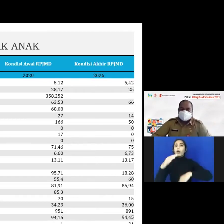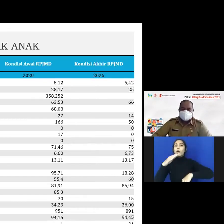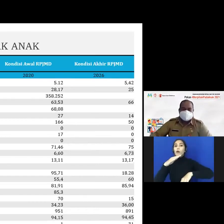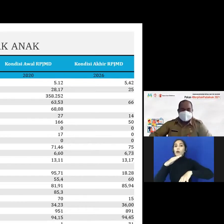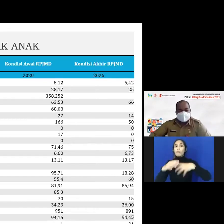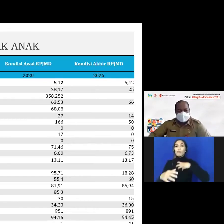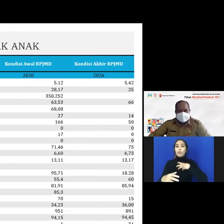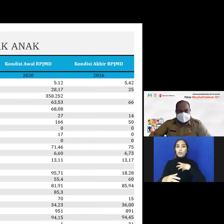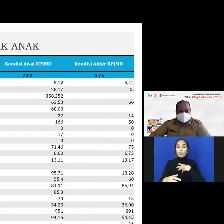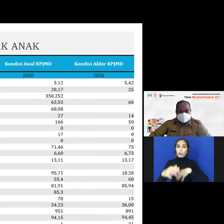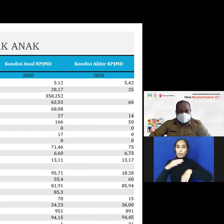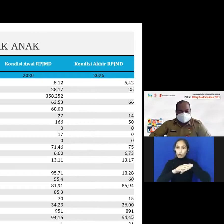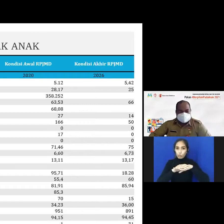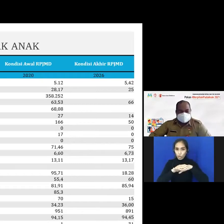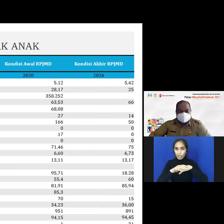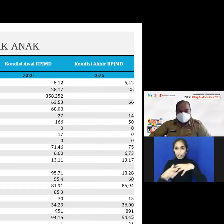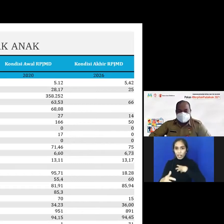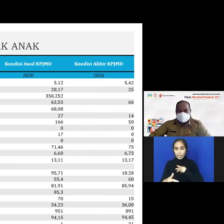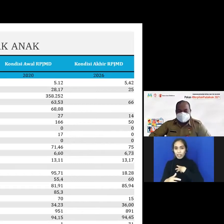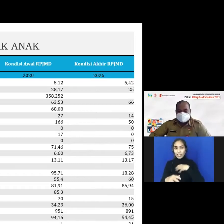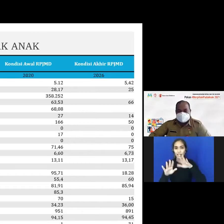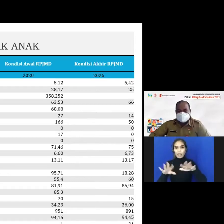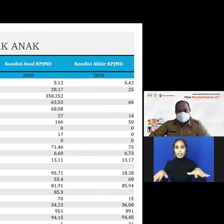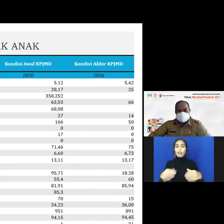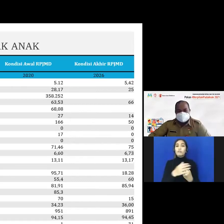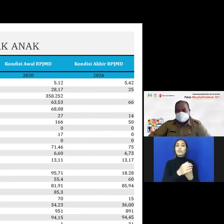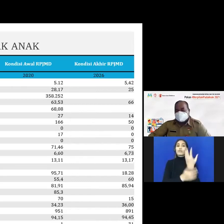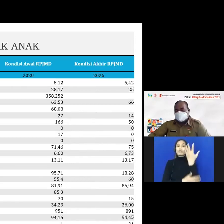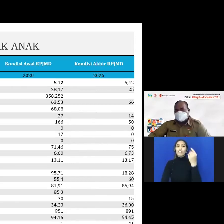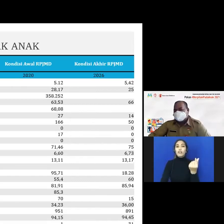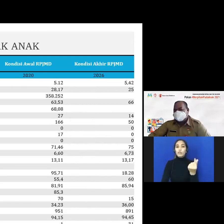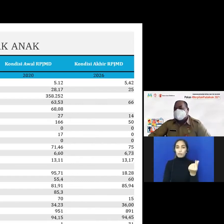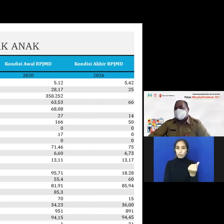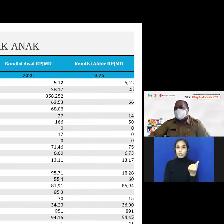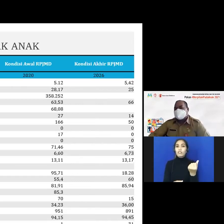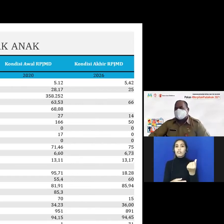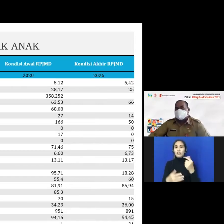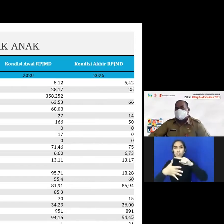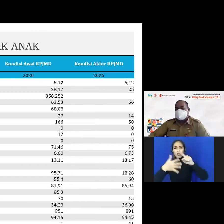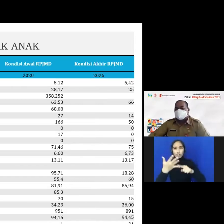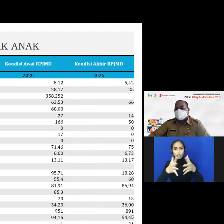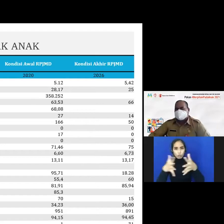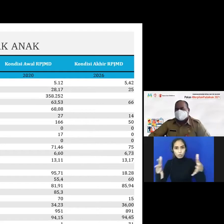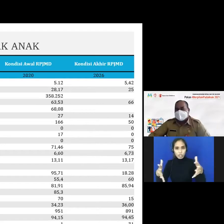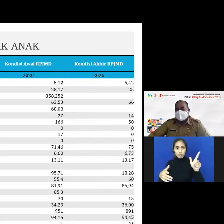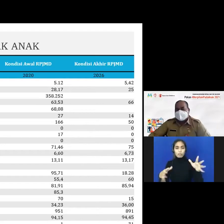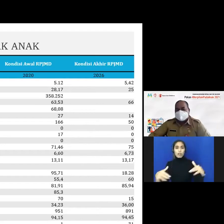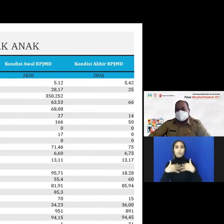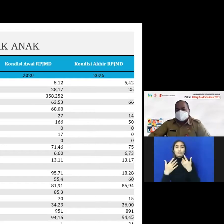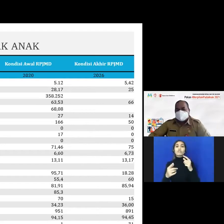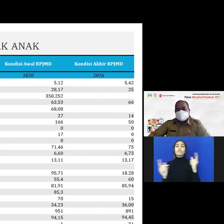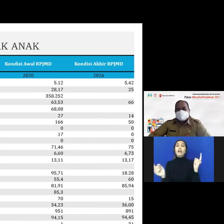yang pertama sekiranya pertumbuhan ekonomi ini indikator makro tetapi juga akan sangat berpengaruh terhadap